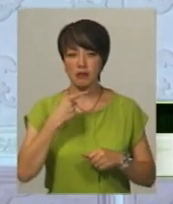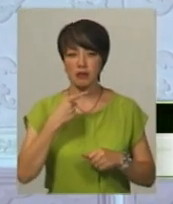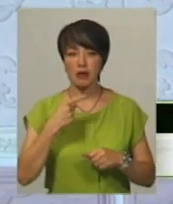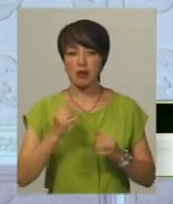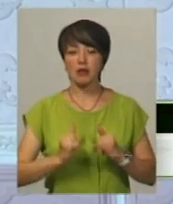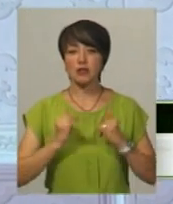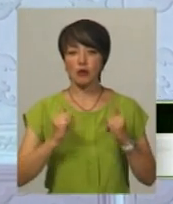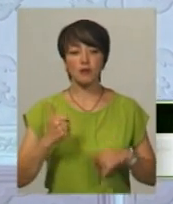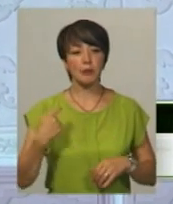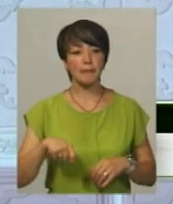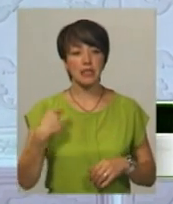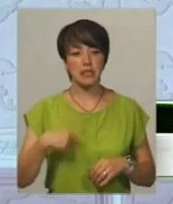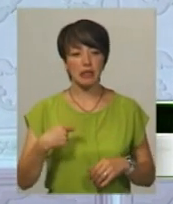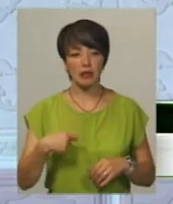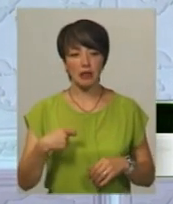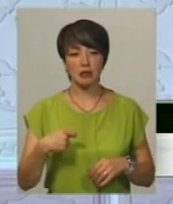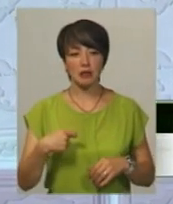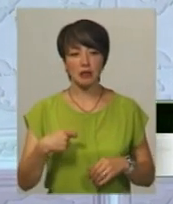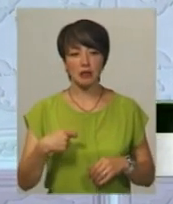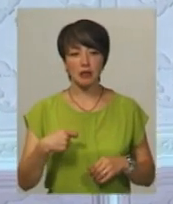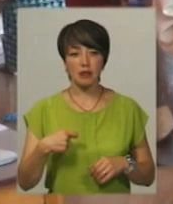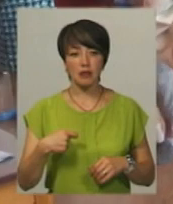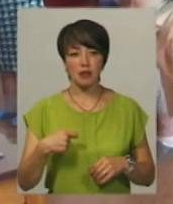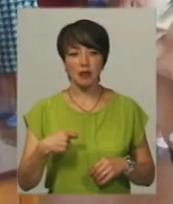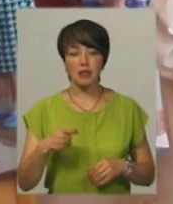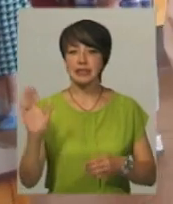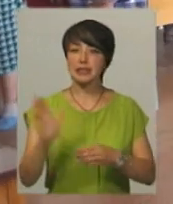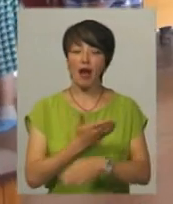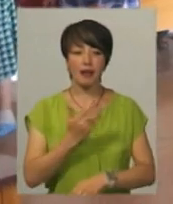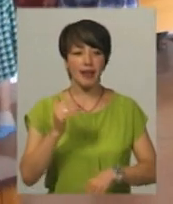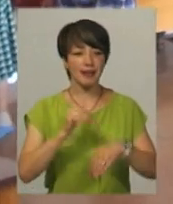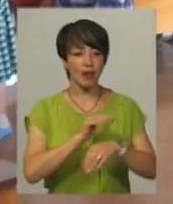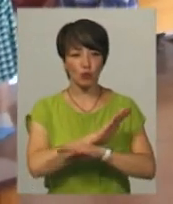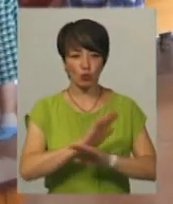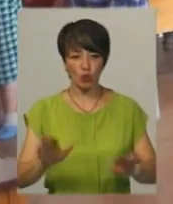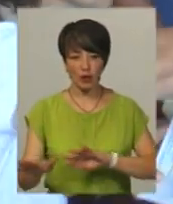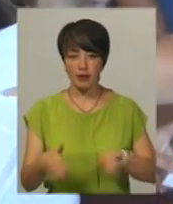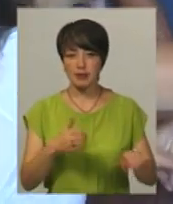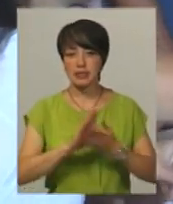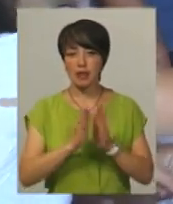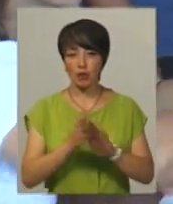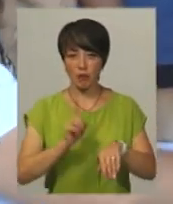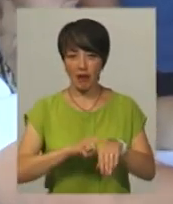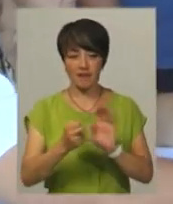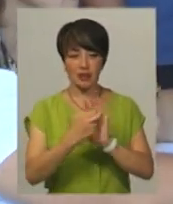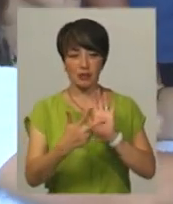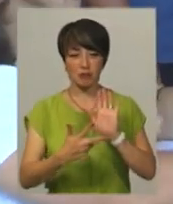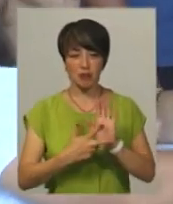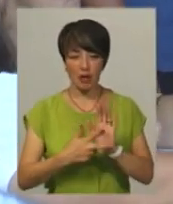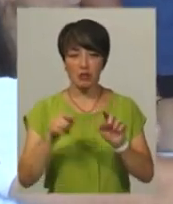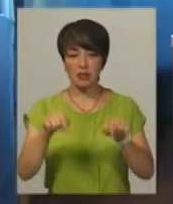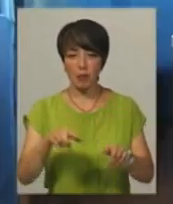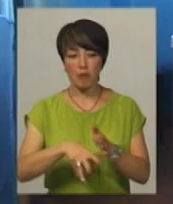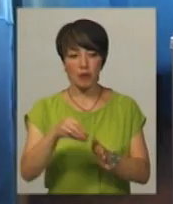президенту, що зняти недодруканість. Станом на 18-ту годину у Хмельницькому обласному госпіталі ветеранні війни